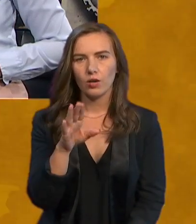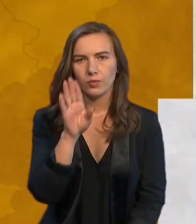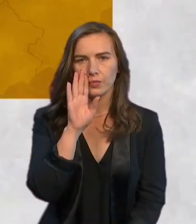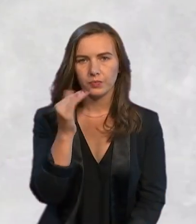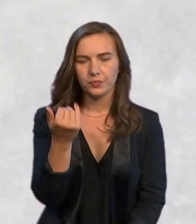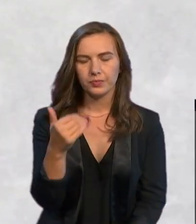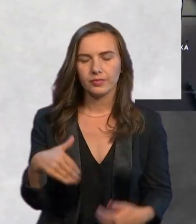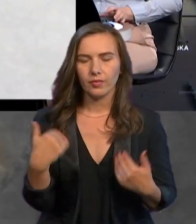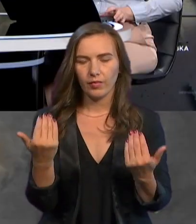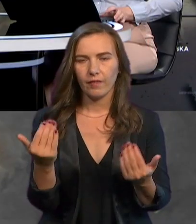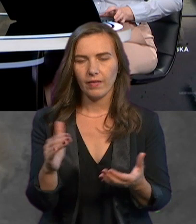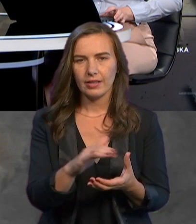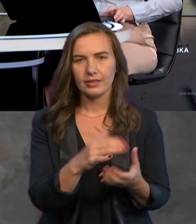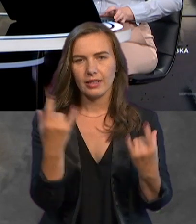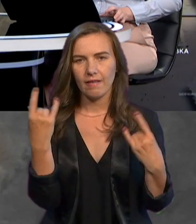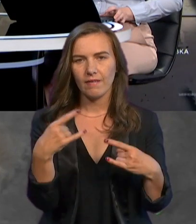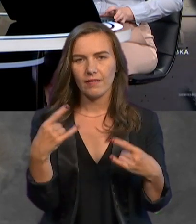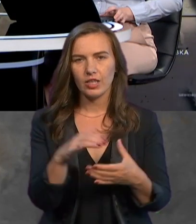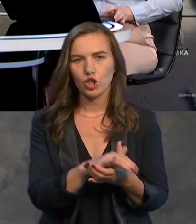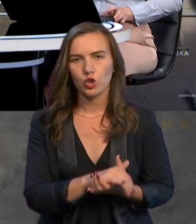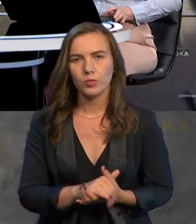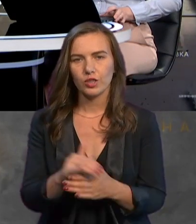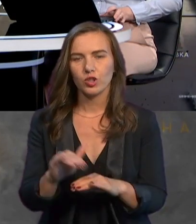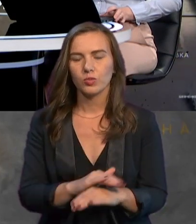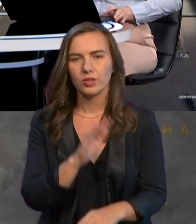вітаємо вас в ефірі Суспільного. Доброго ранку.